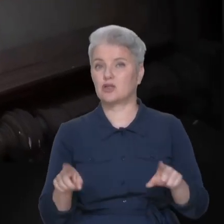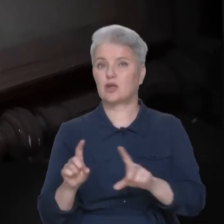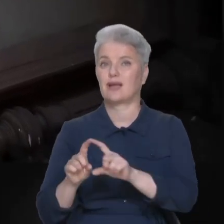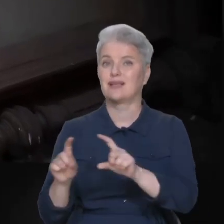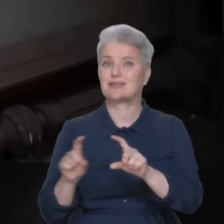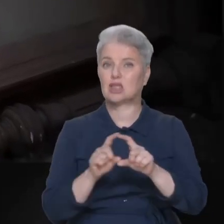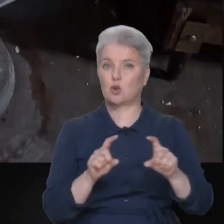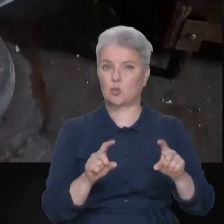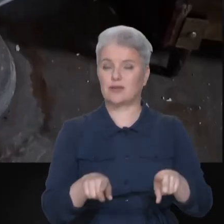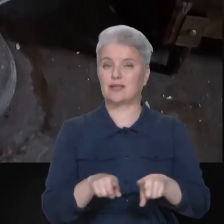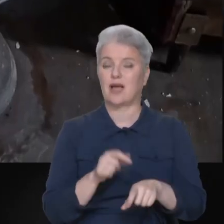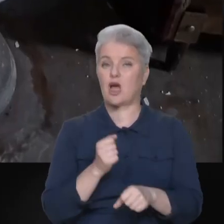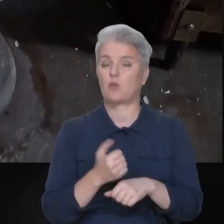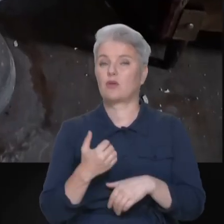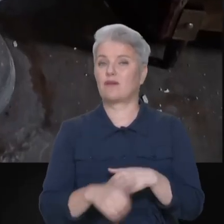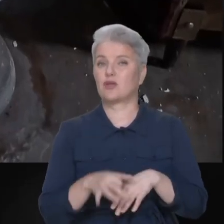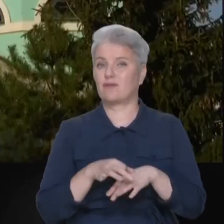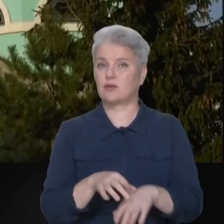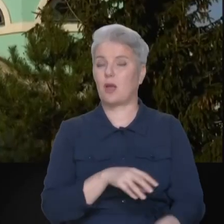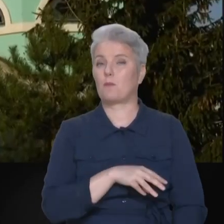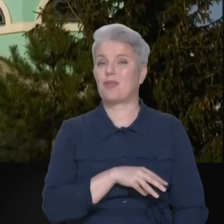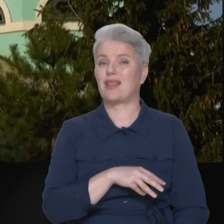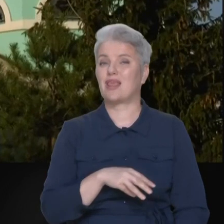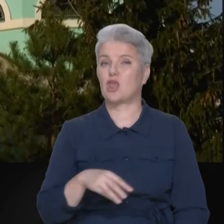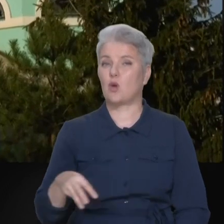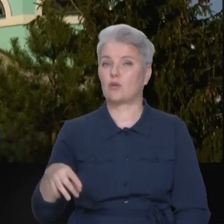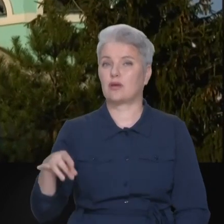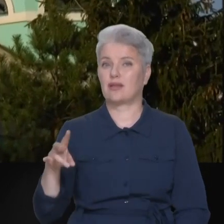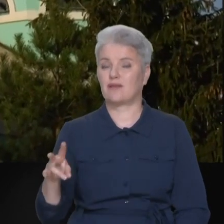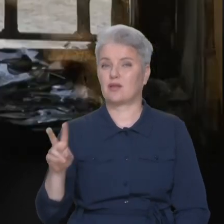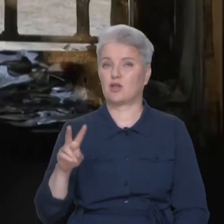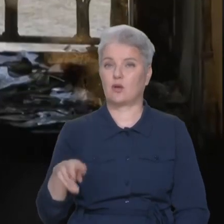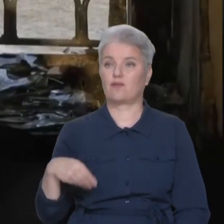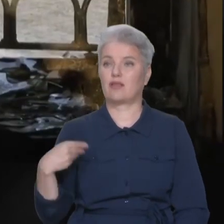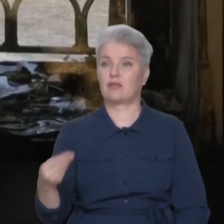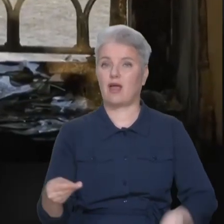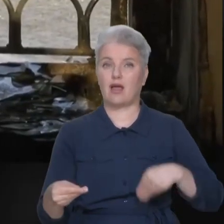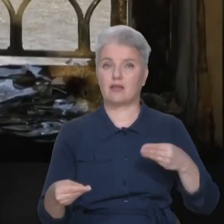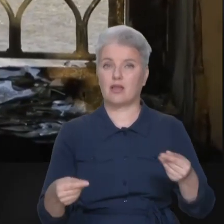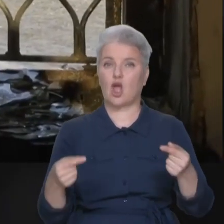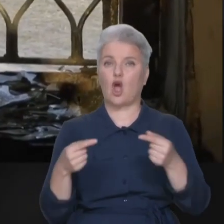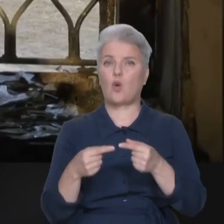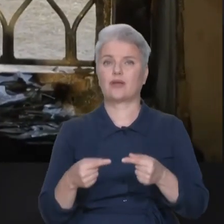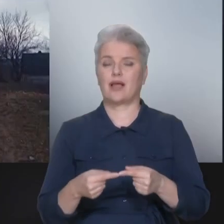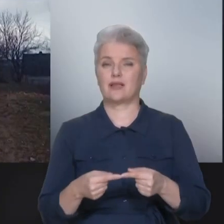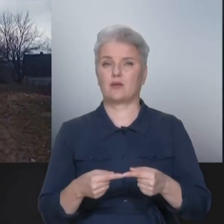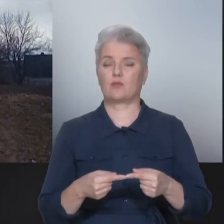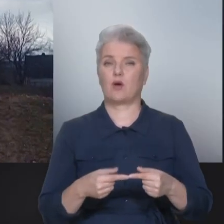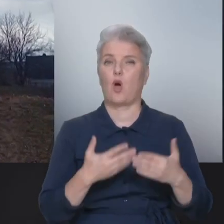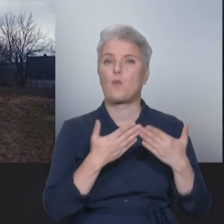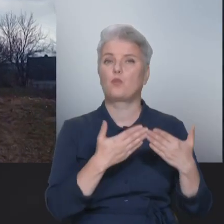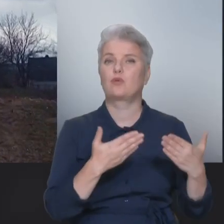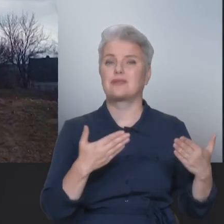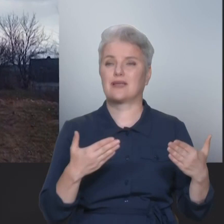робота вже ведеться. Мільйони гривень, доларів надані конкретним музеям, театрам, у вигляді пакувальних